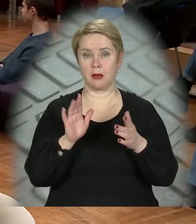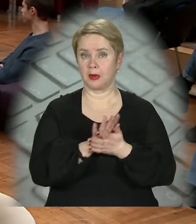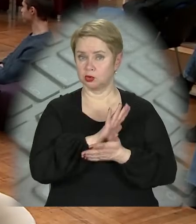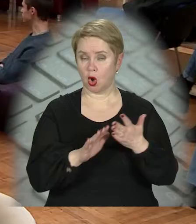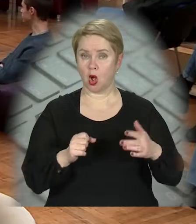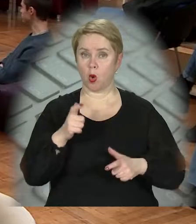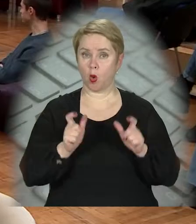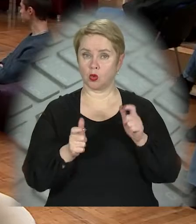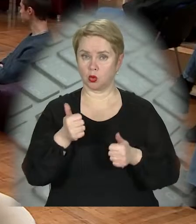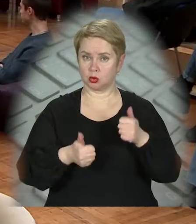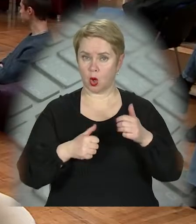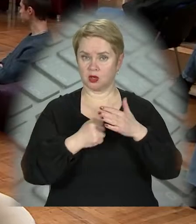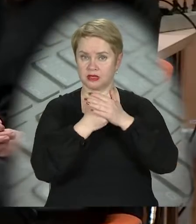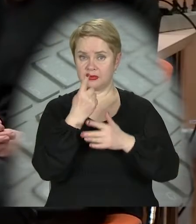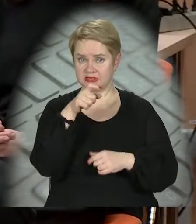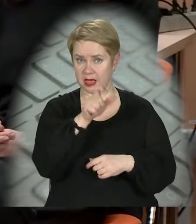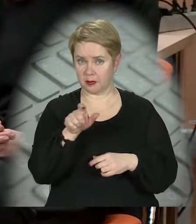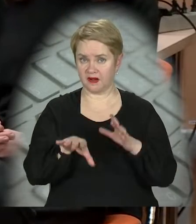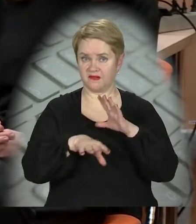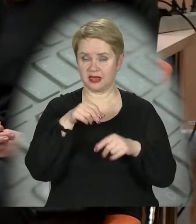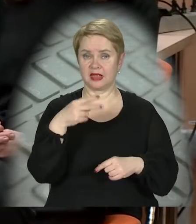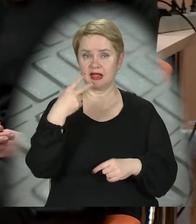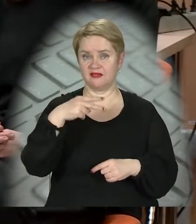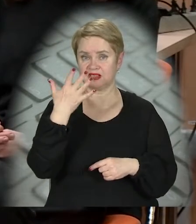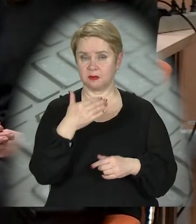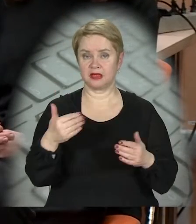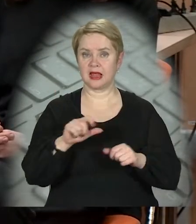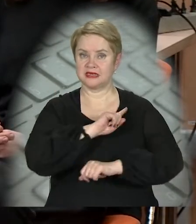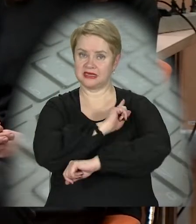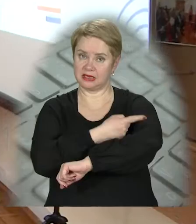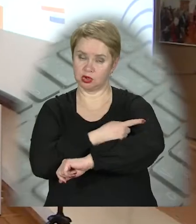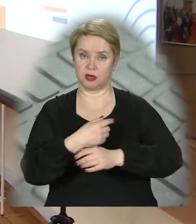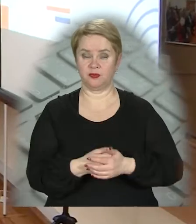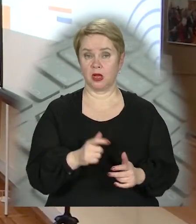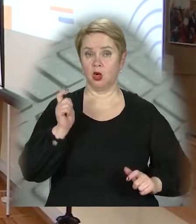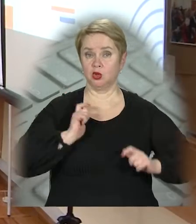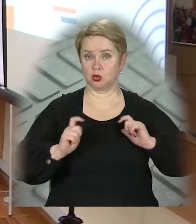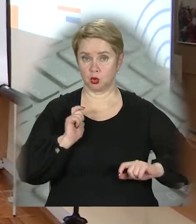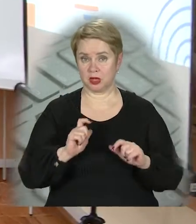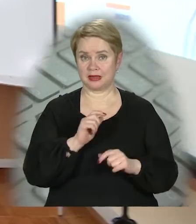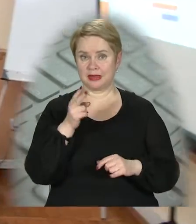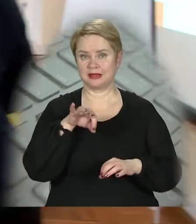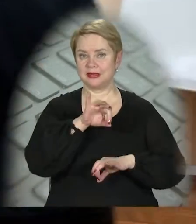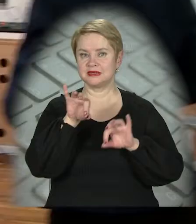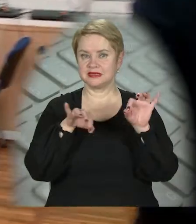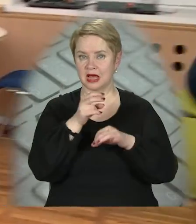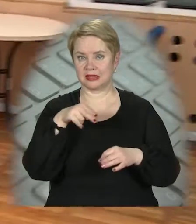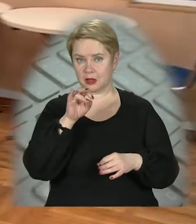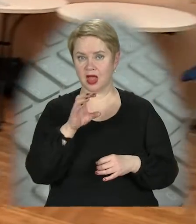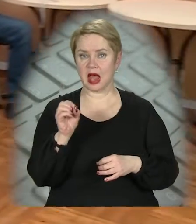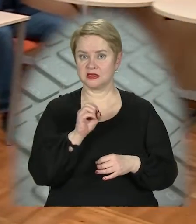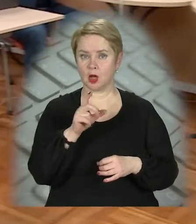на конкурсній основі. Зі 100 претендентів відібрали 25 найсильніших. Студентка факультету дизайну ДНУ